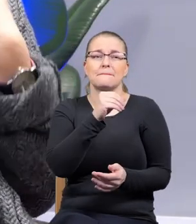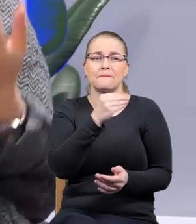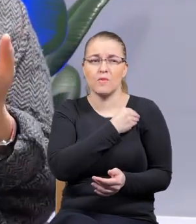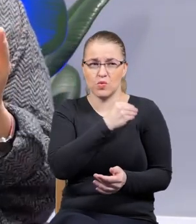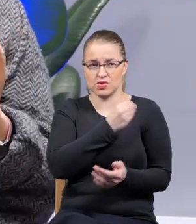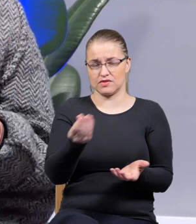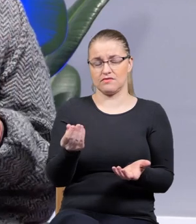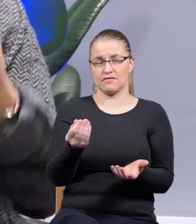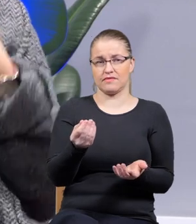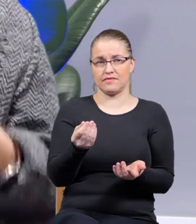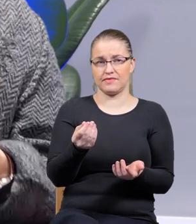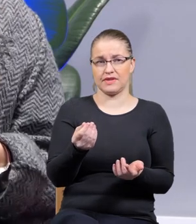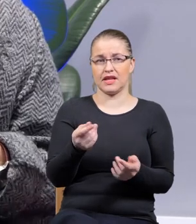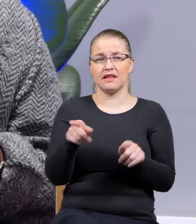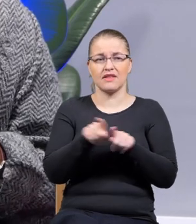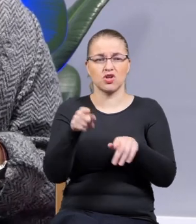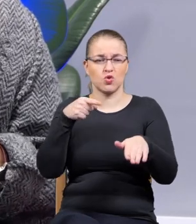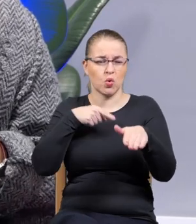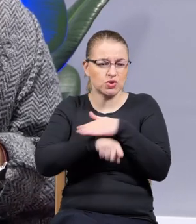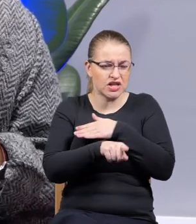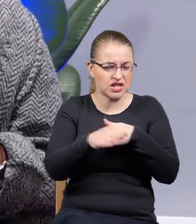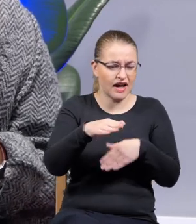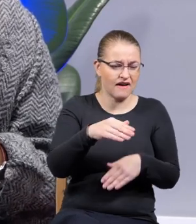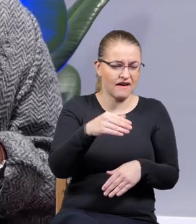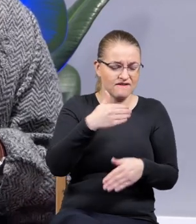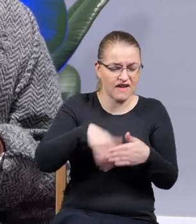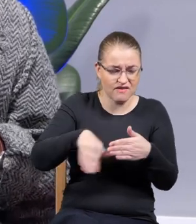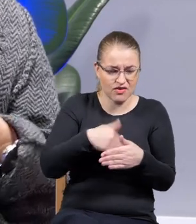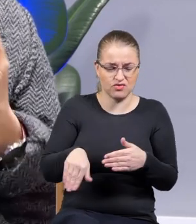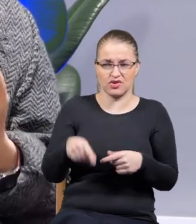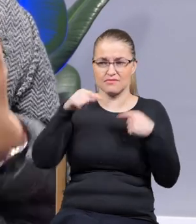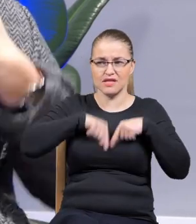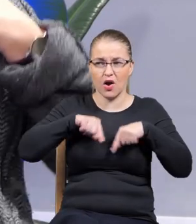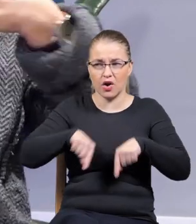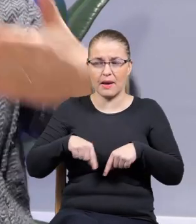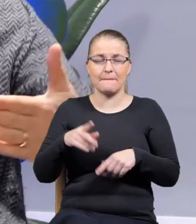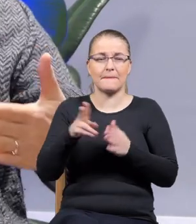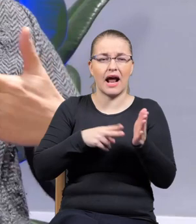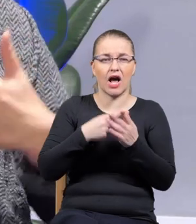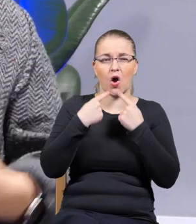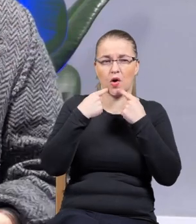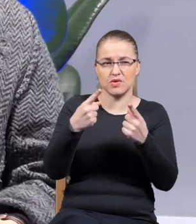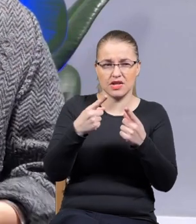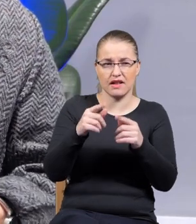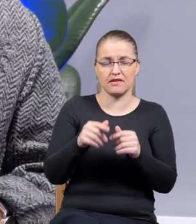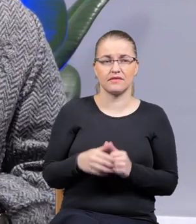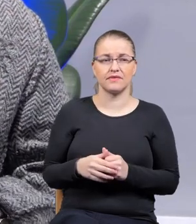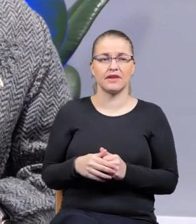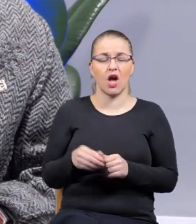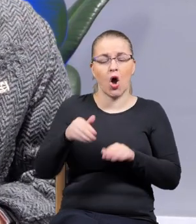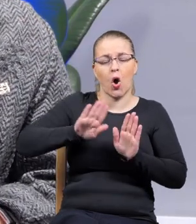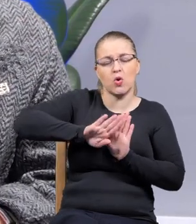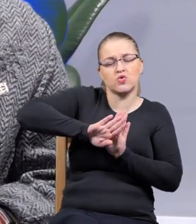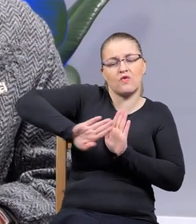taki pojawił się rodzaj ucieczki wewnętrznej, którego dawno nie było, taki brak odpowiedzialności, wypieranie pewnych faktów,